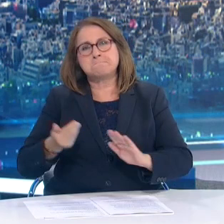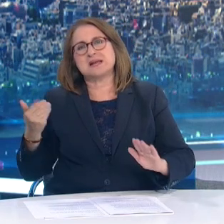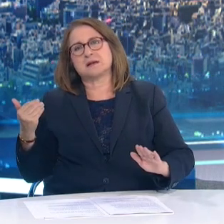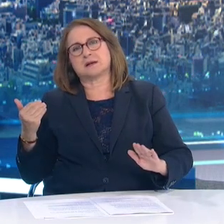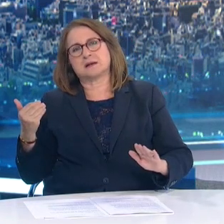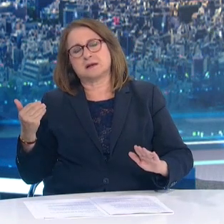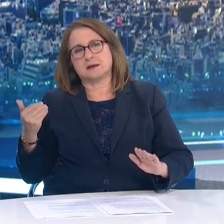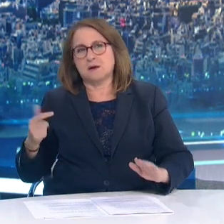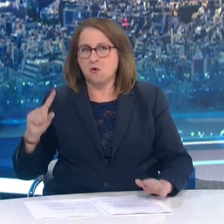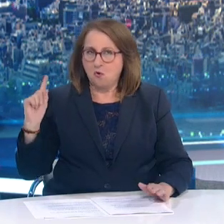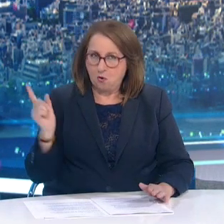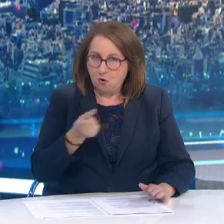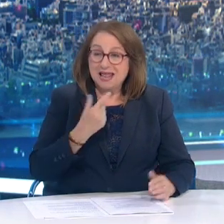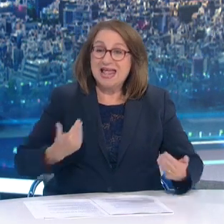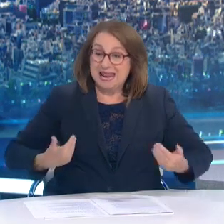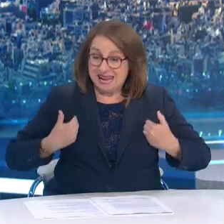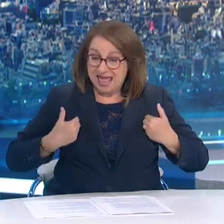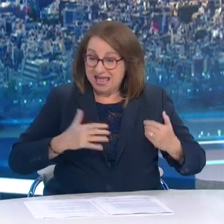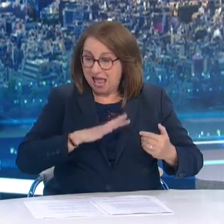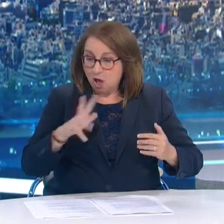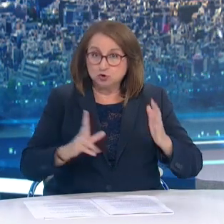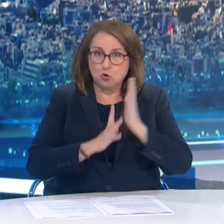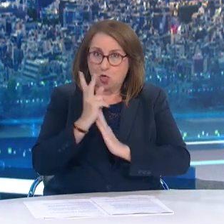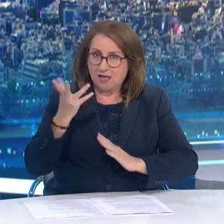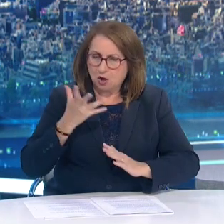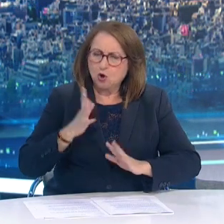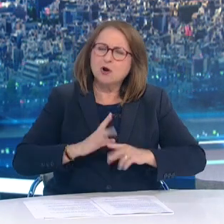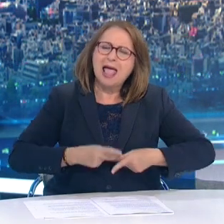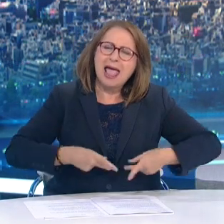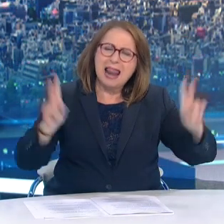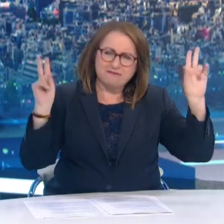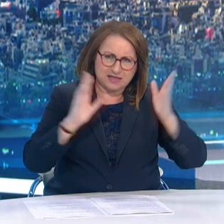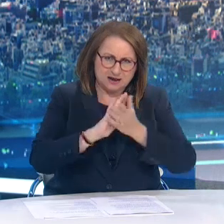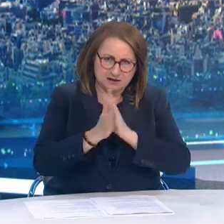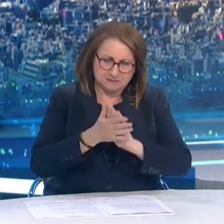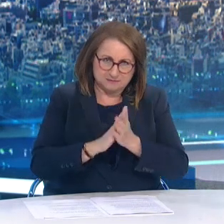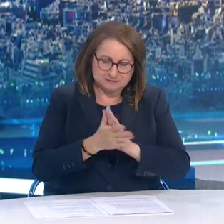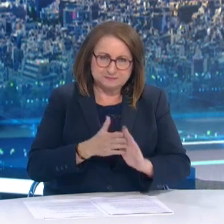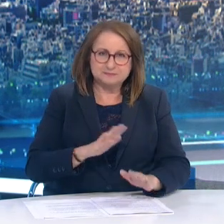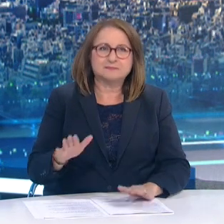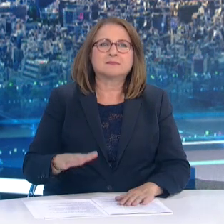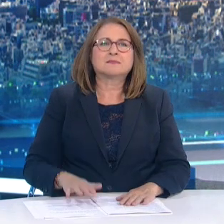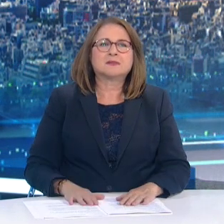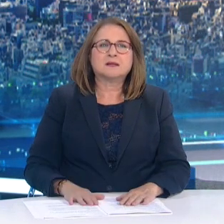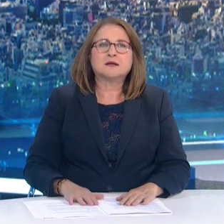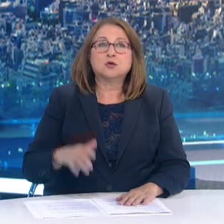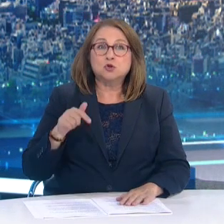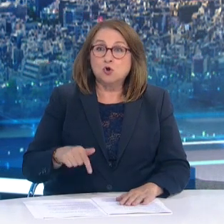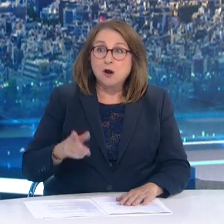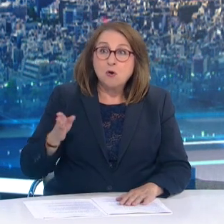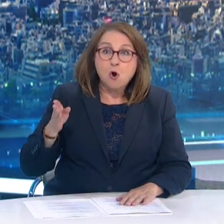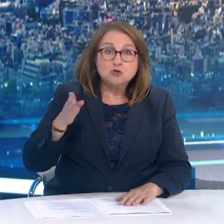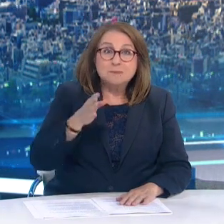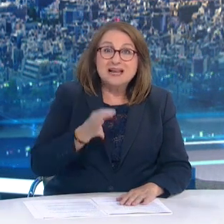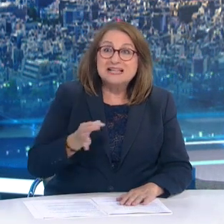ενώ οι ανήλικοι έως 12 ετών ταξιδεύουν ελεύθερα. Στην επιστροφή από τα νησιά συνίσταται η διενέργεια self-test για όλους όσους